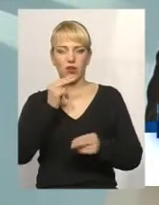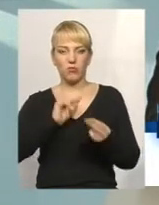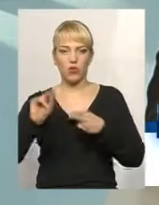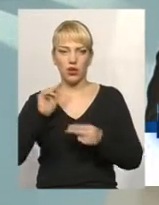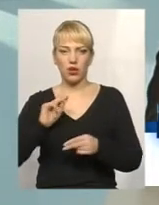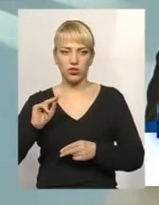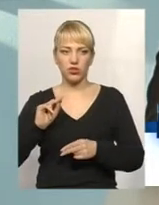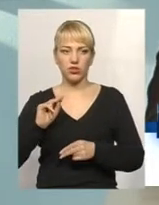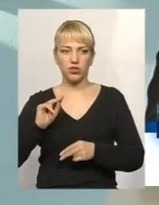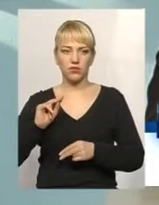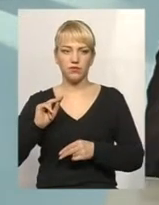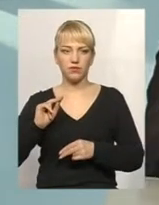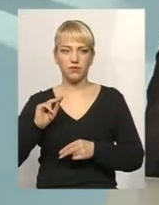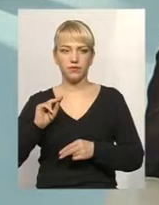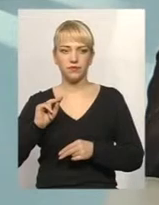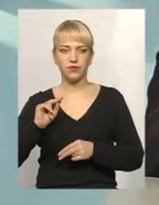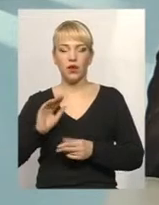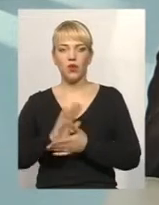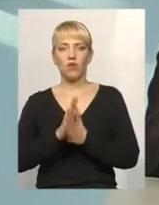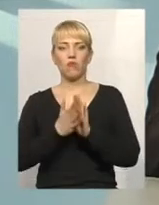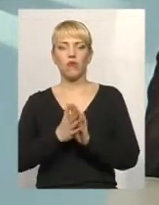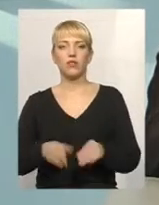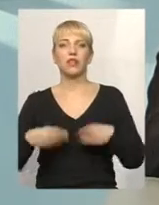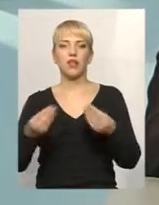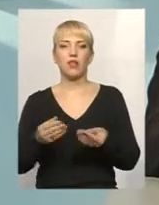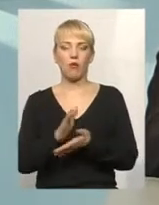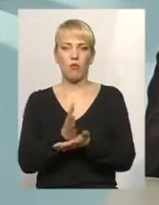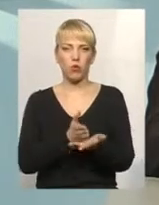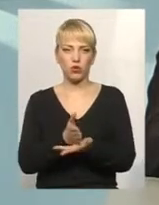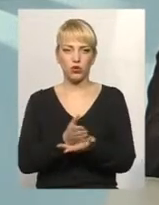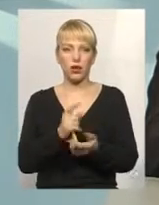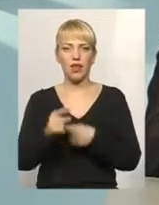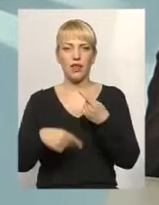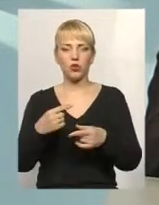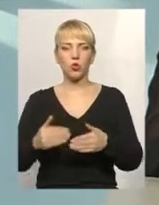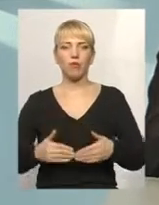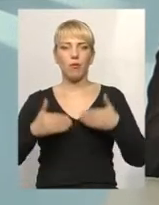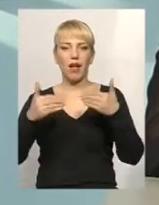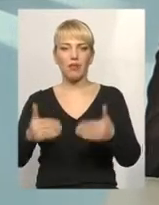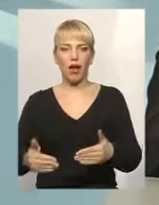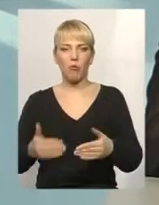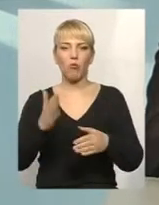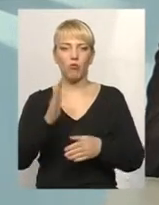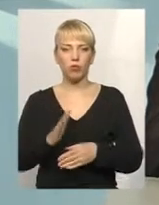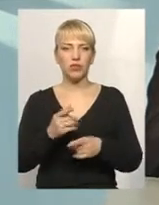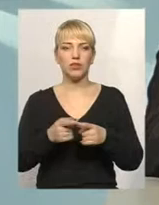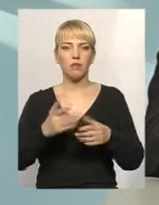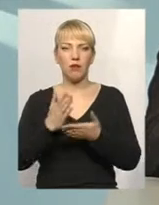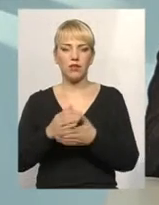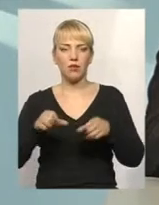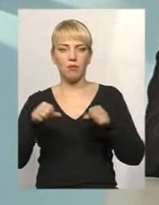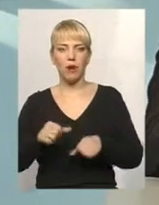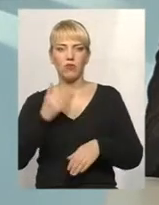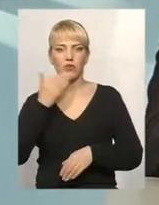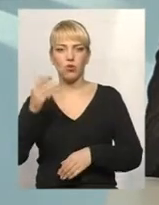умови надання послуг. Наступним етапом, все ж таки, ви можете і маєте право звернути до